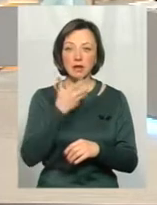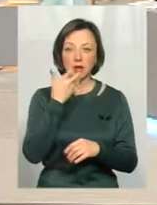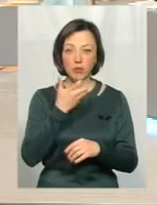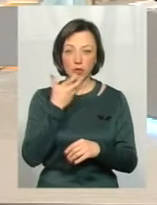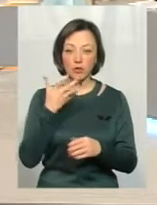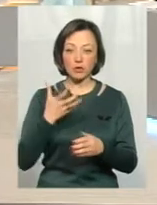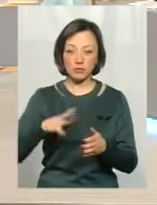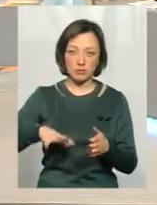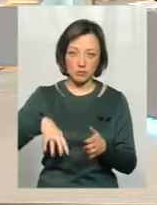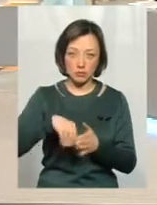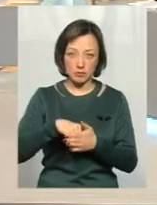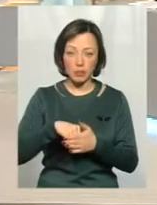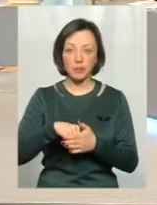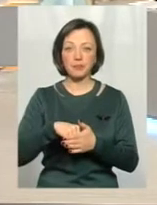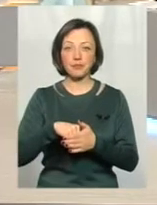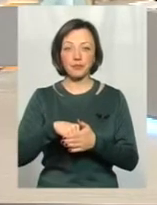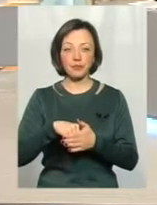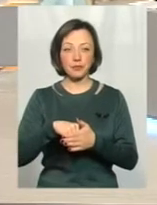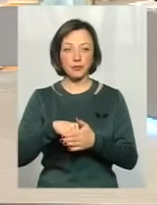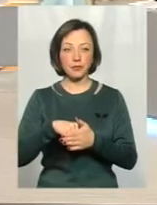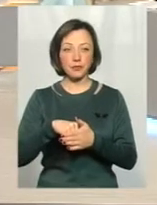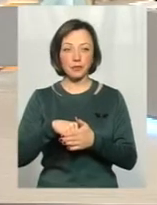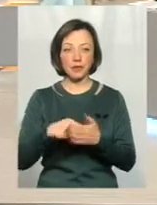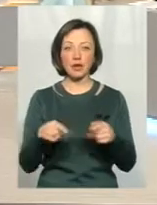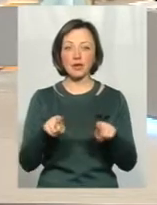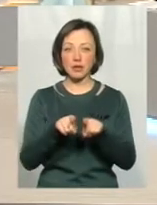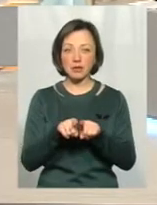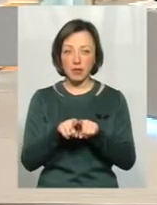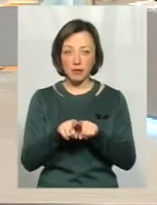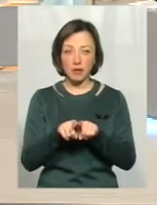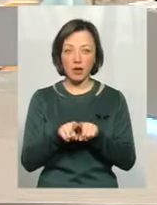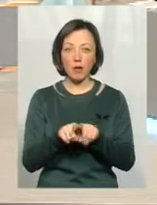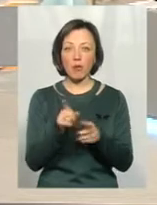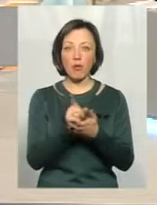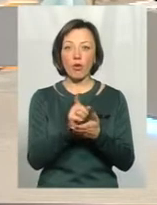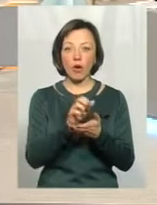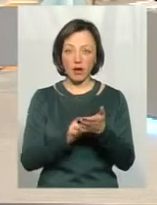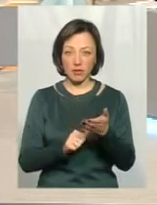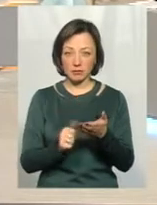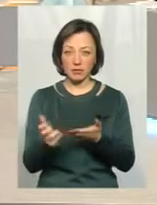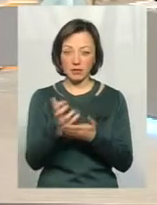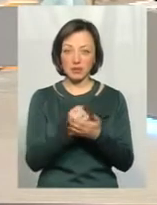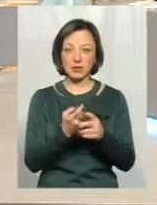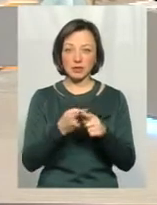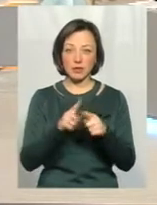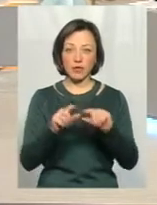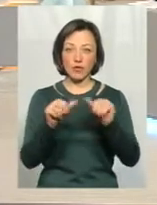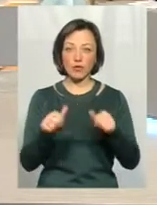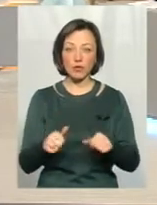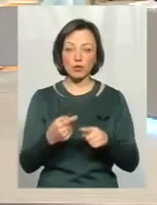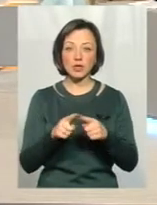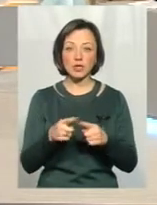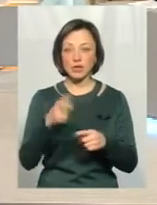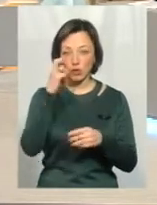свого гаманця, своїми кровними, так само скидаються податками. І з цих податків формуються ті